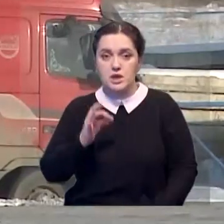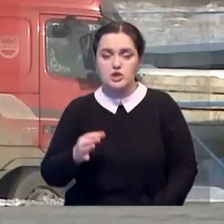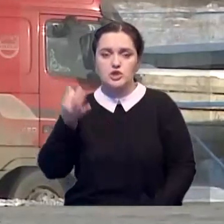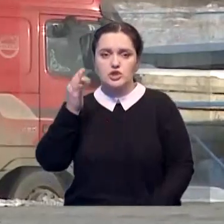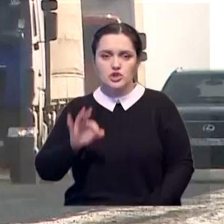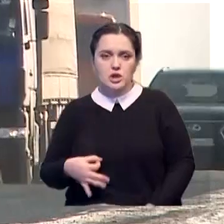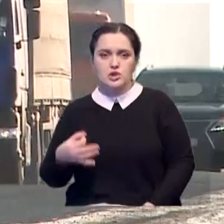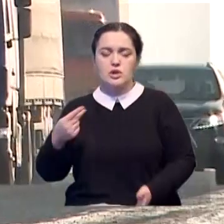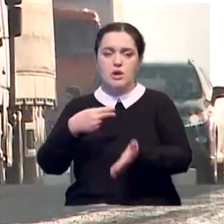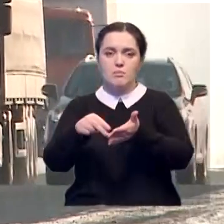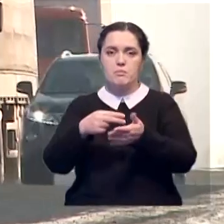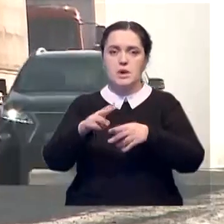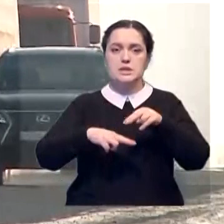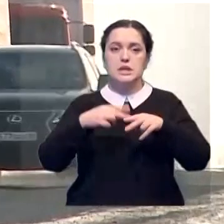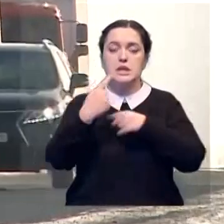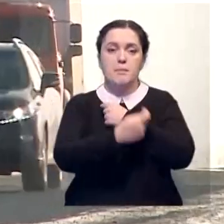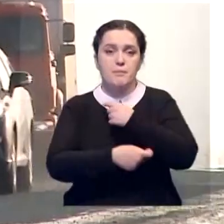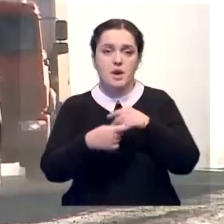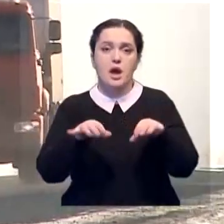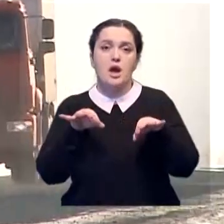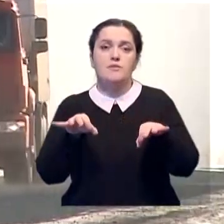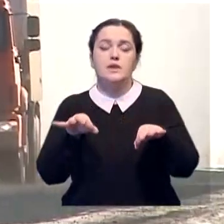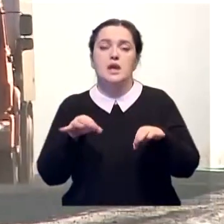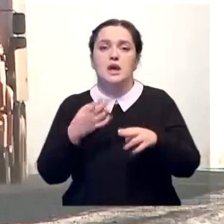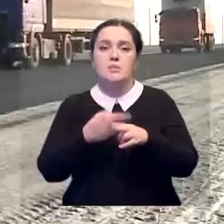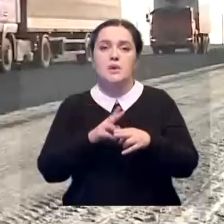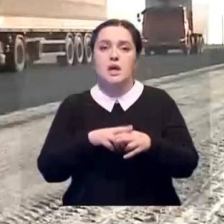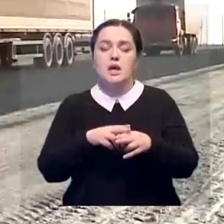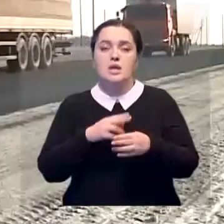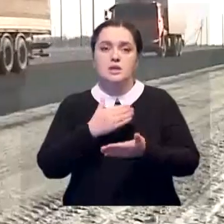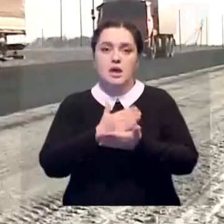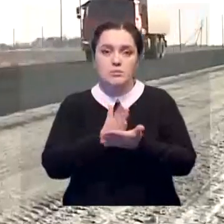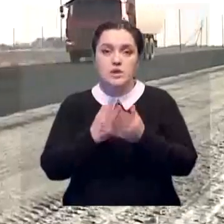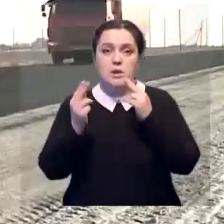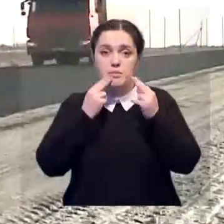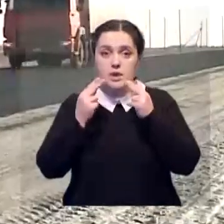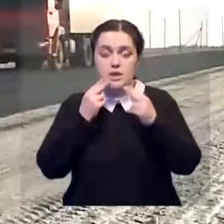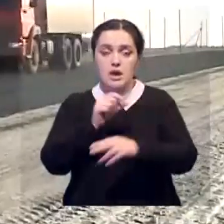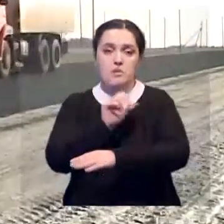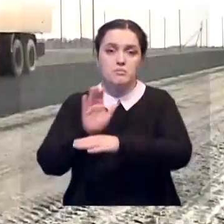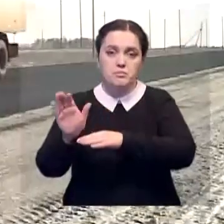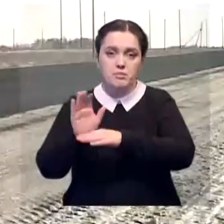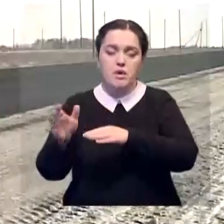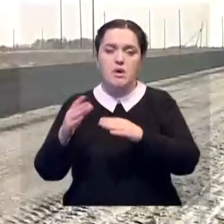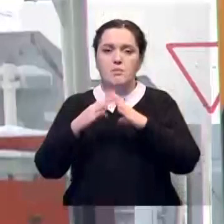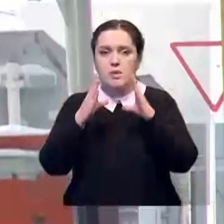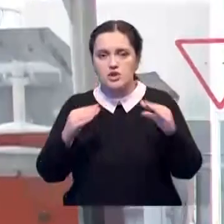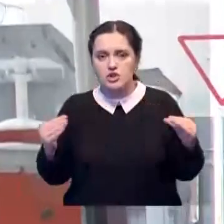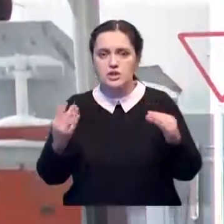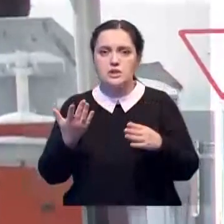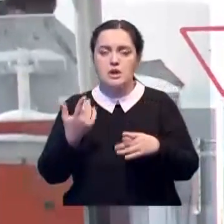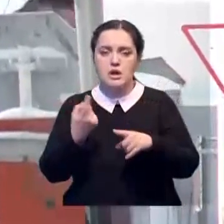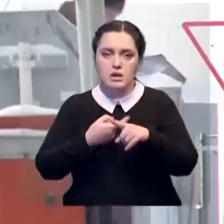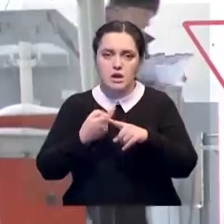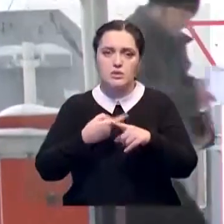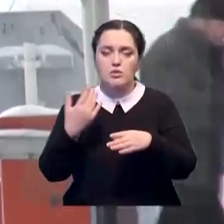Чаще всего импортируют строительные материалы, автозапчасти и продукты питания. На экспорт вывозят транспортные средства, овощи, фрукты